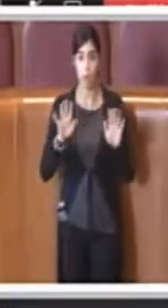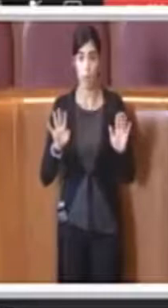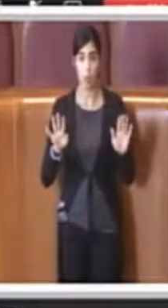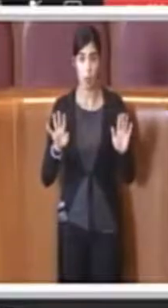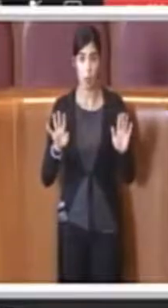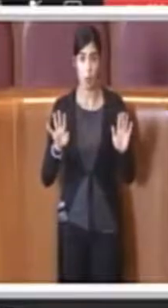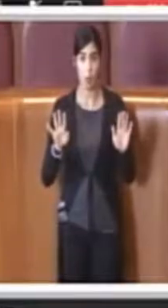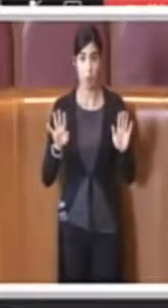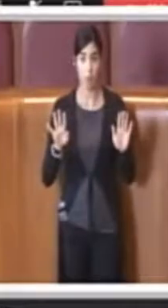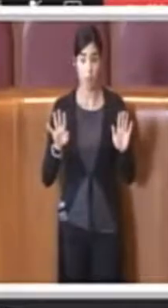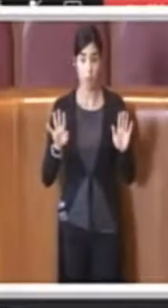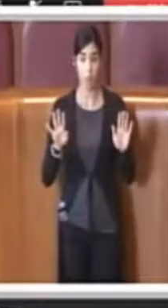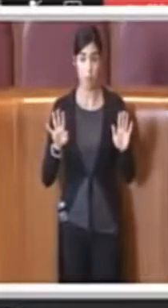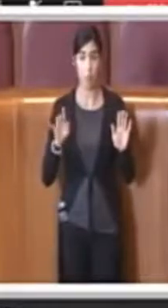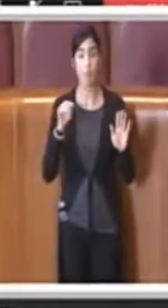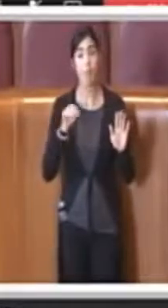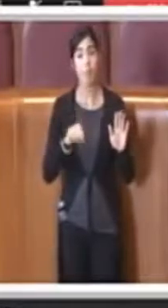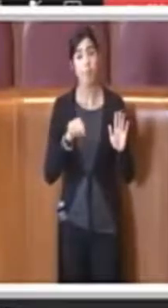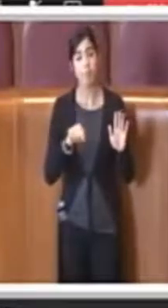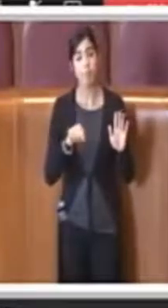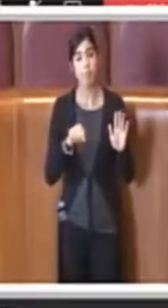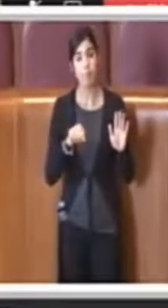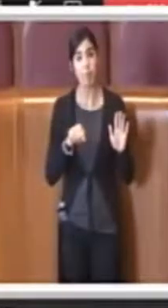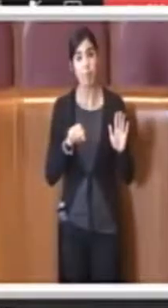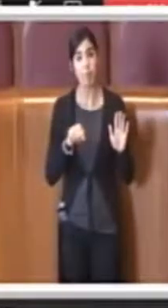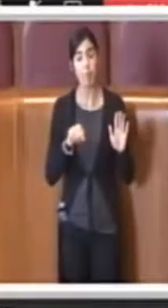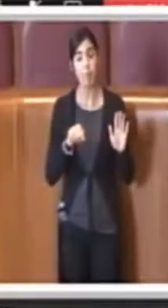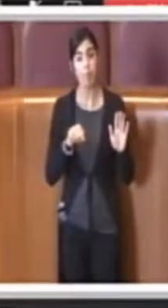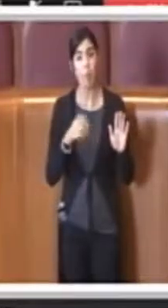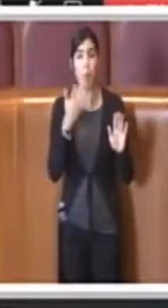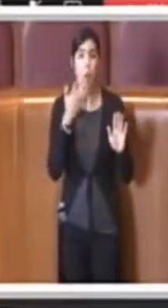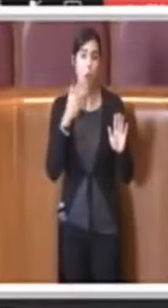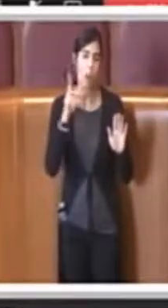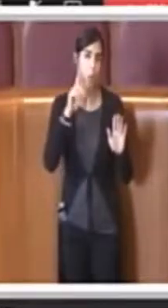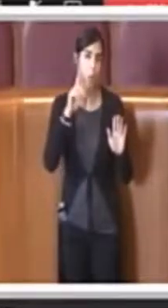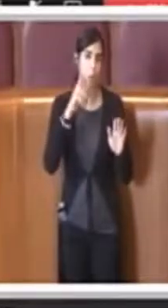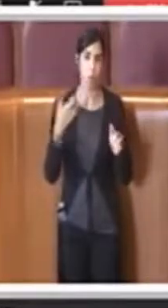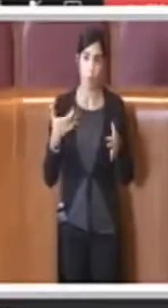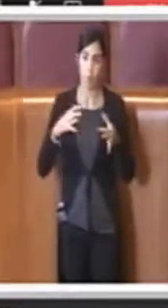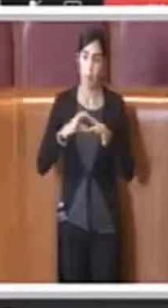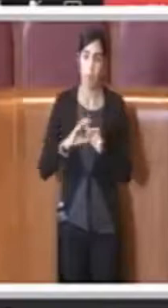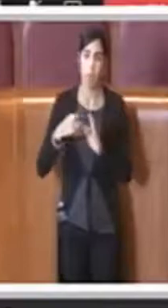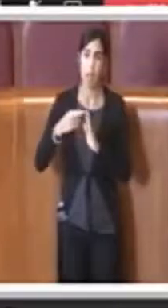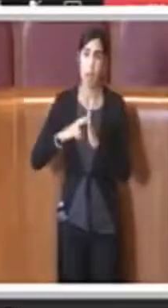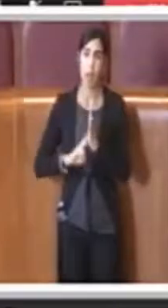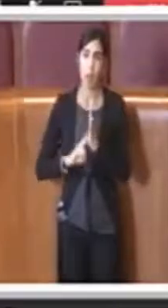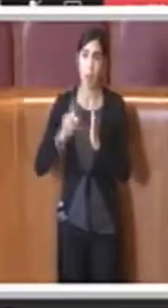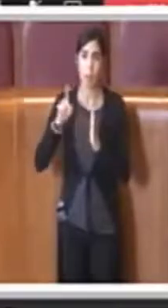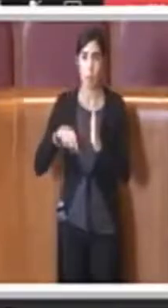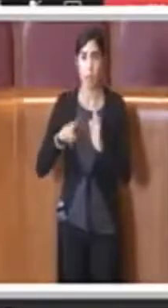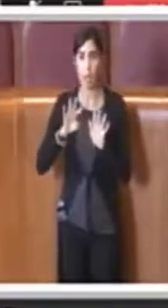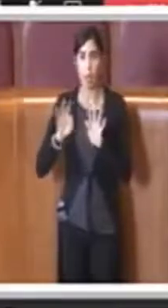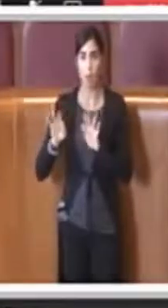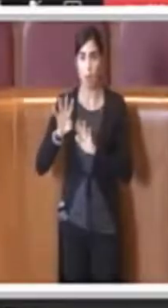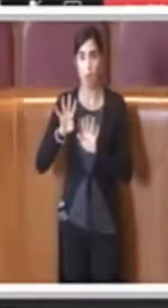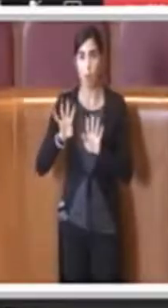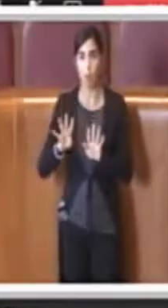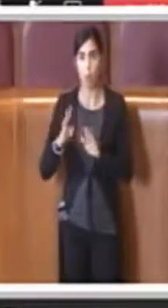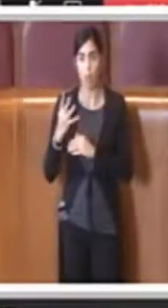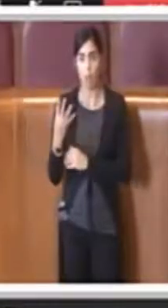interviene sul regolamento del 1994,